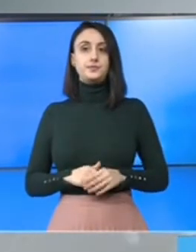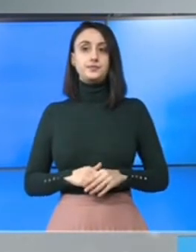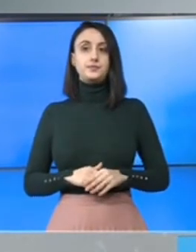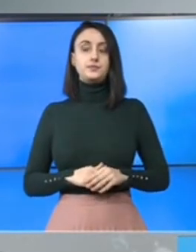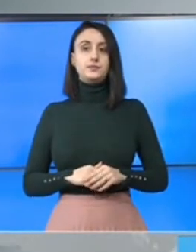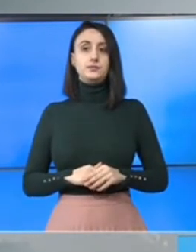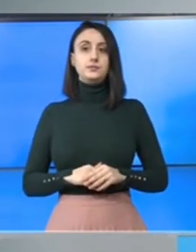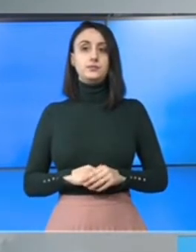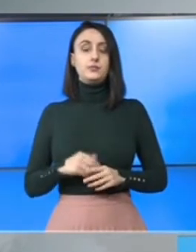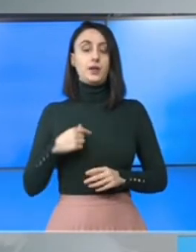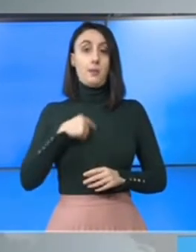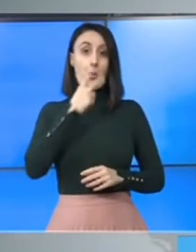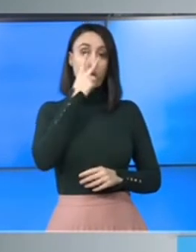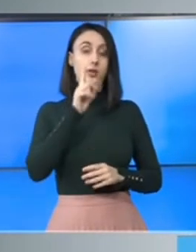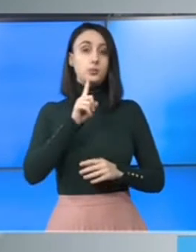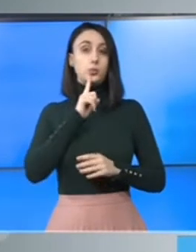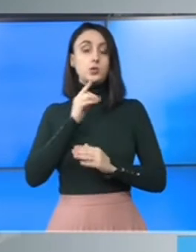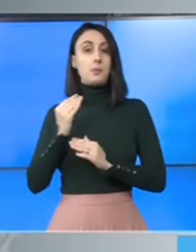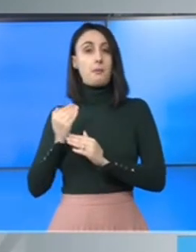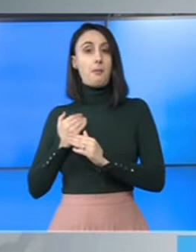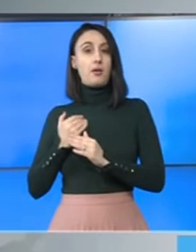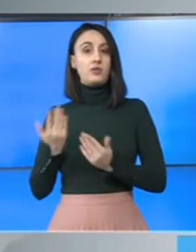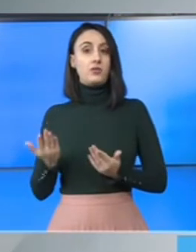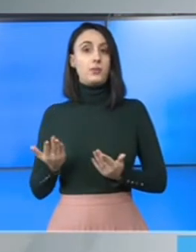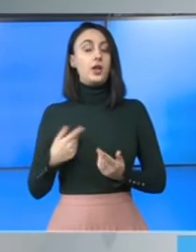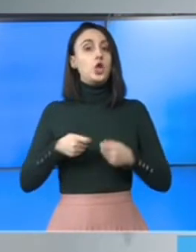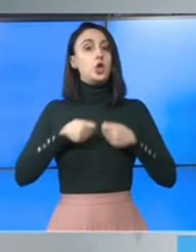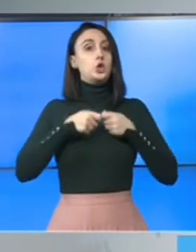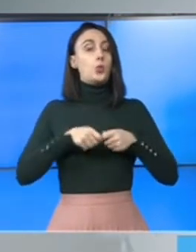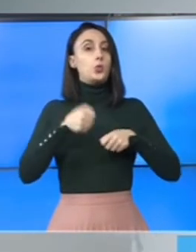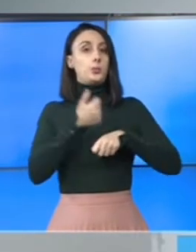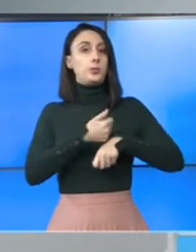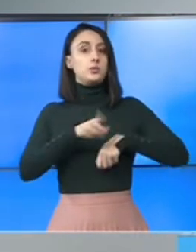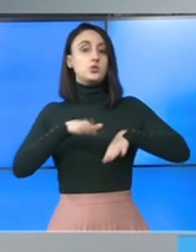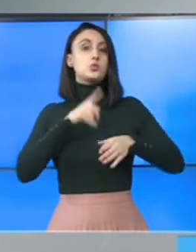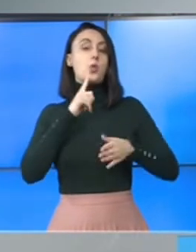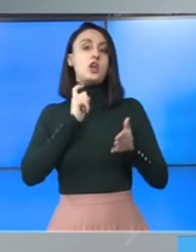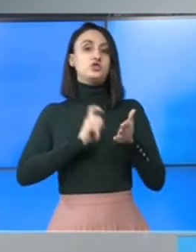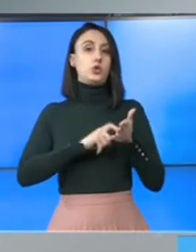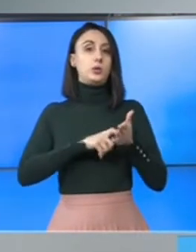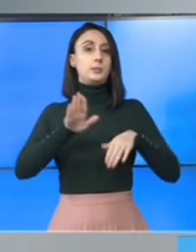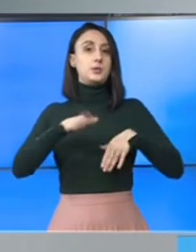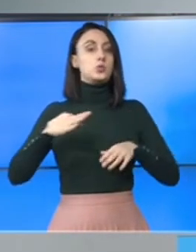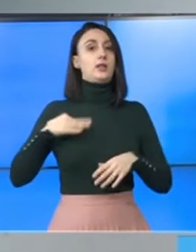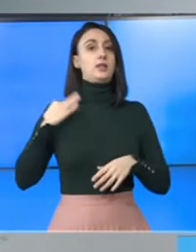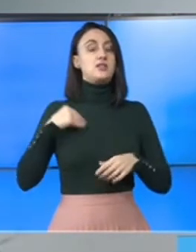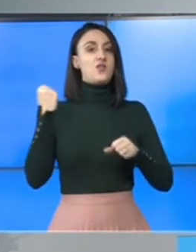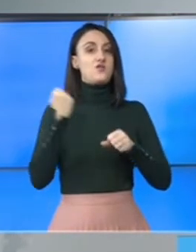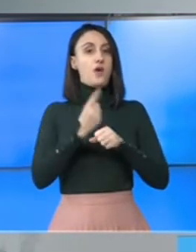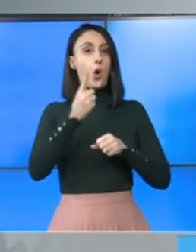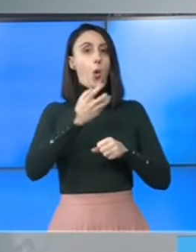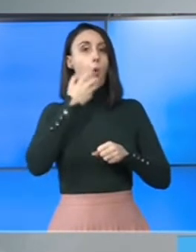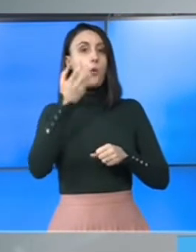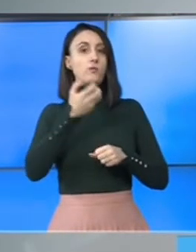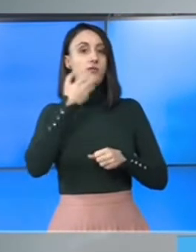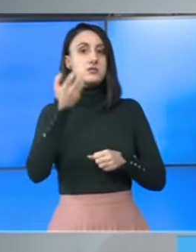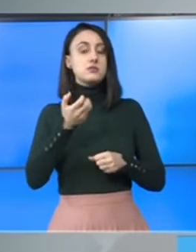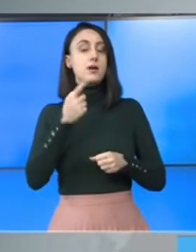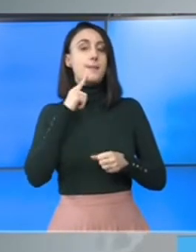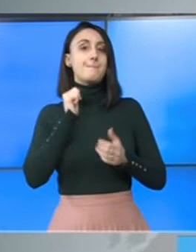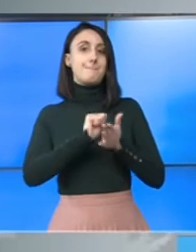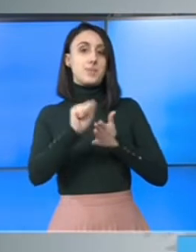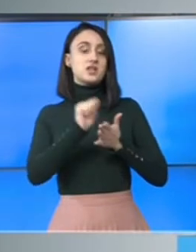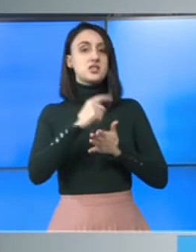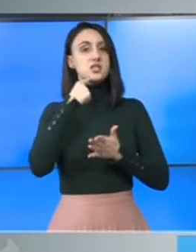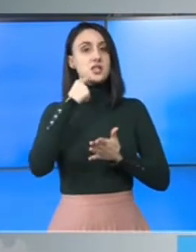Vă ascultam puțin mai devreme că domnul prim-ministru a cerut ministrului Sănătății să facă conferință de presă